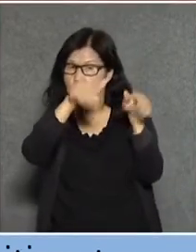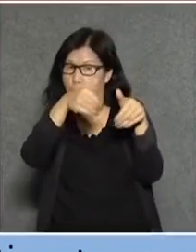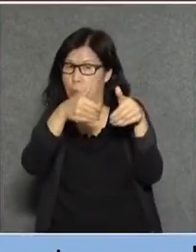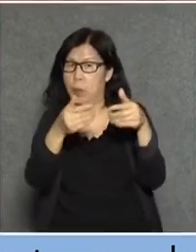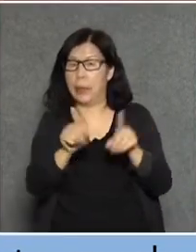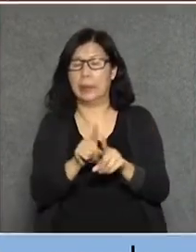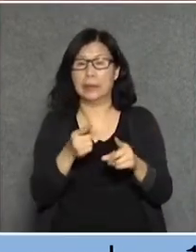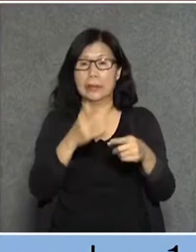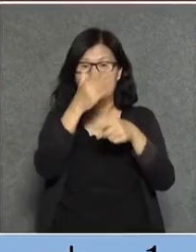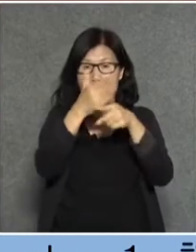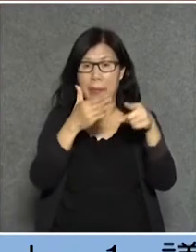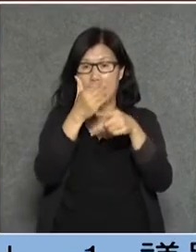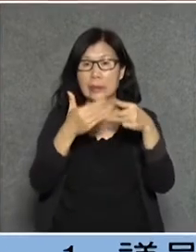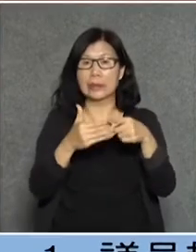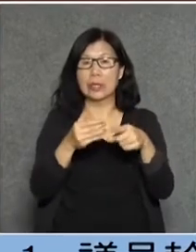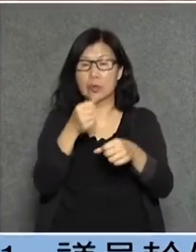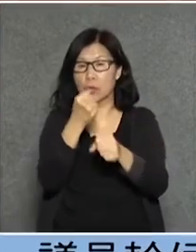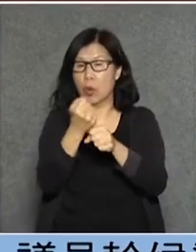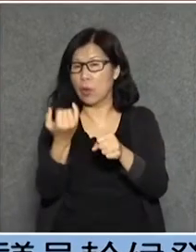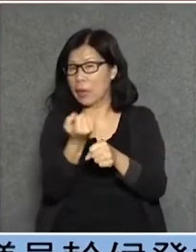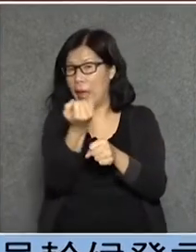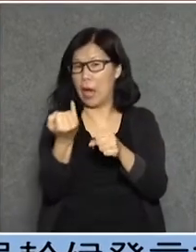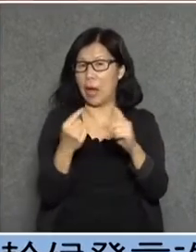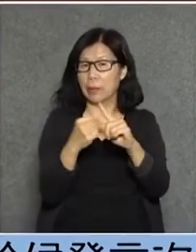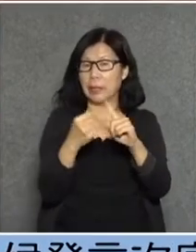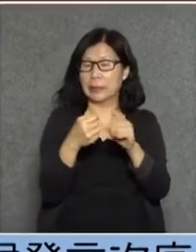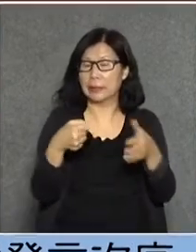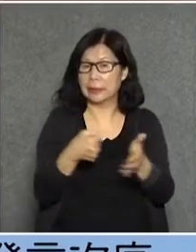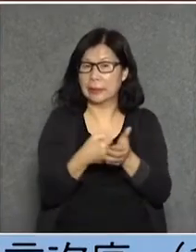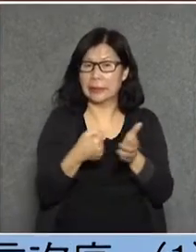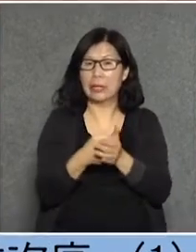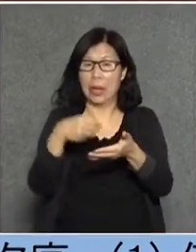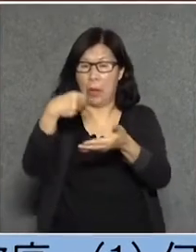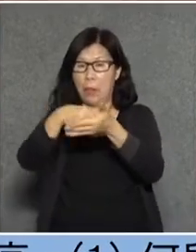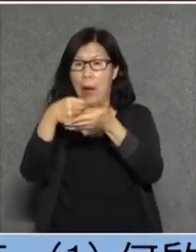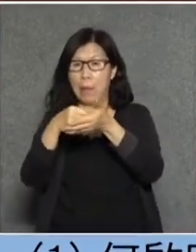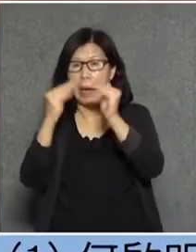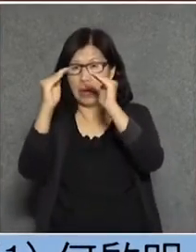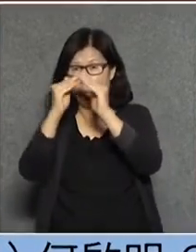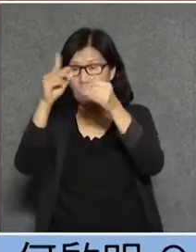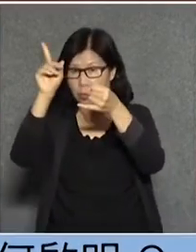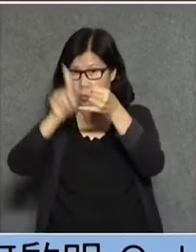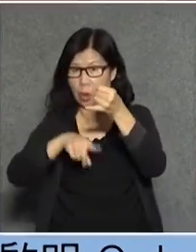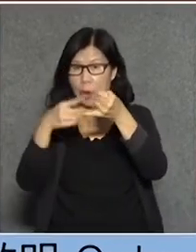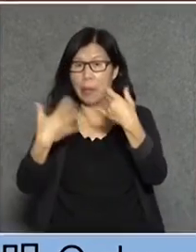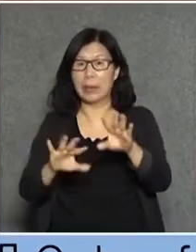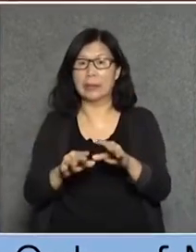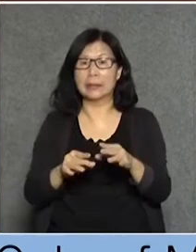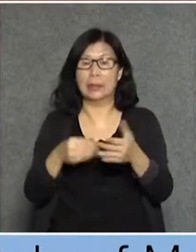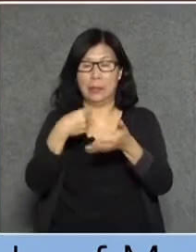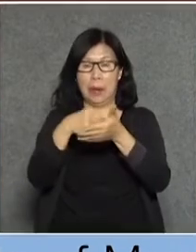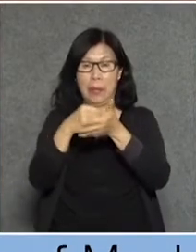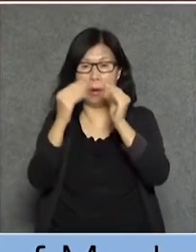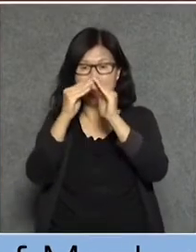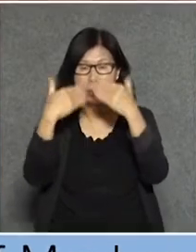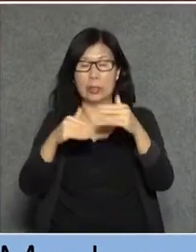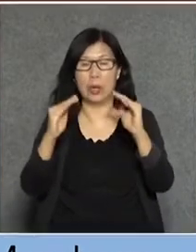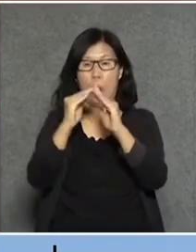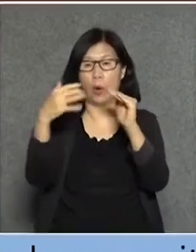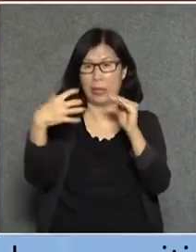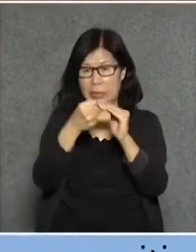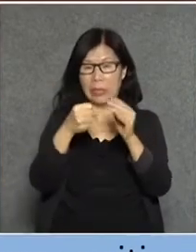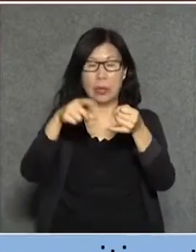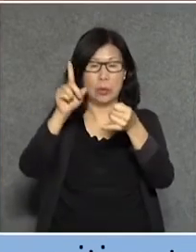有一部分不良的人去買房子做業主來做